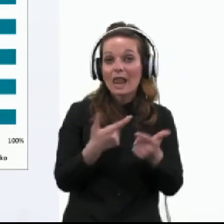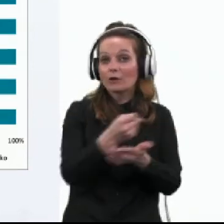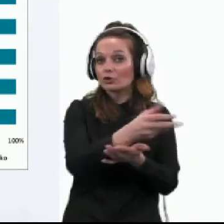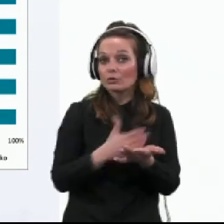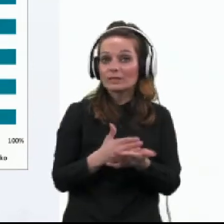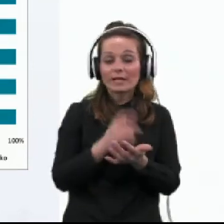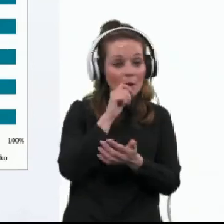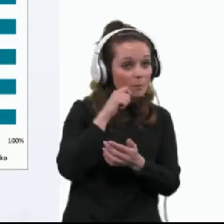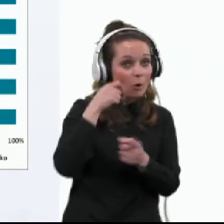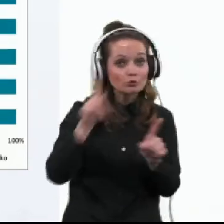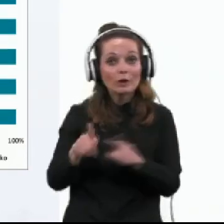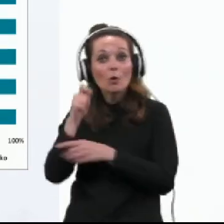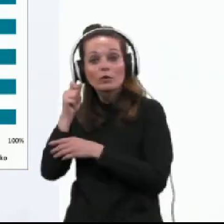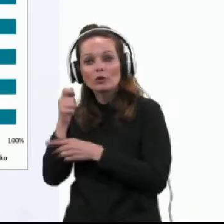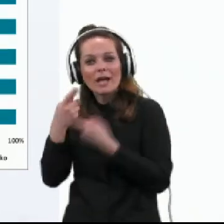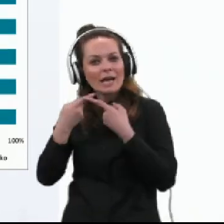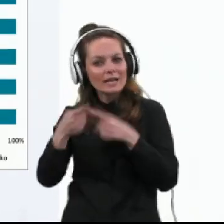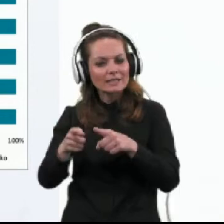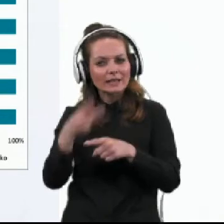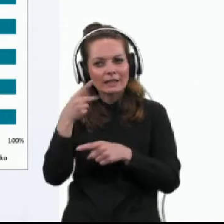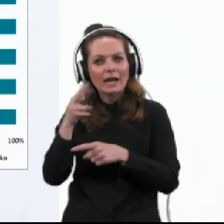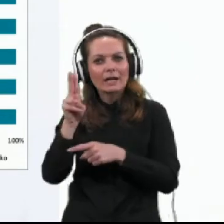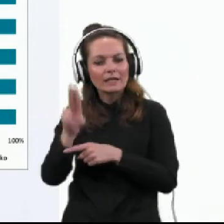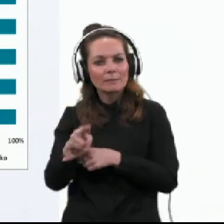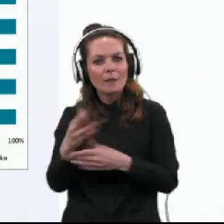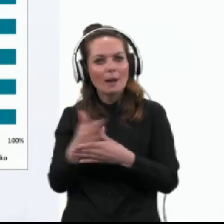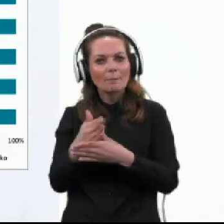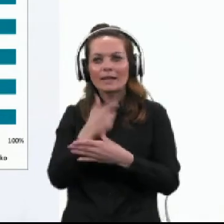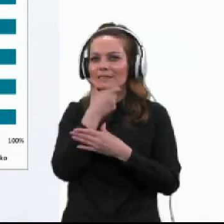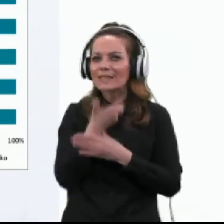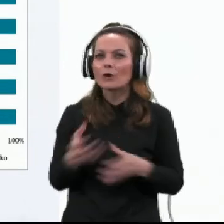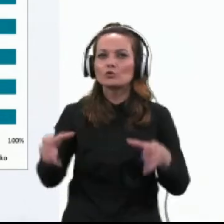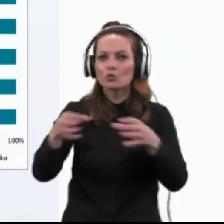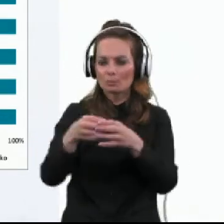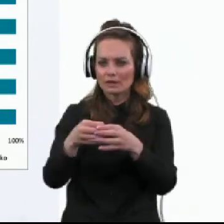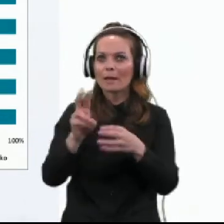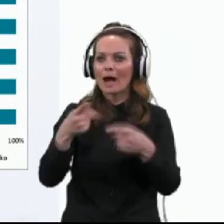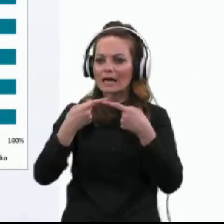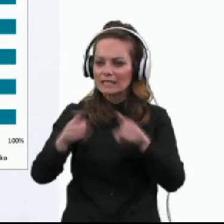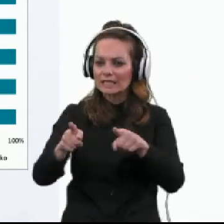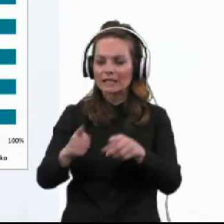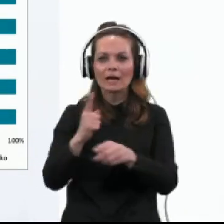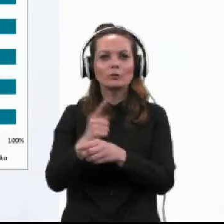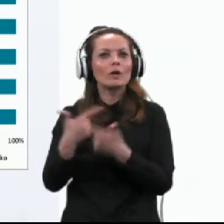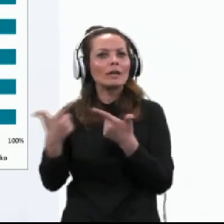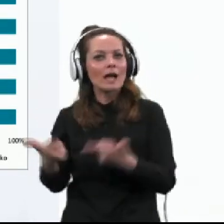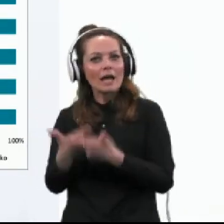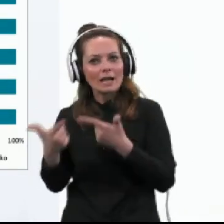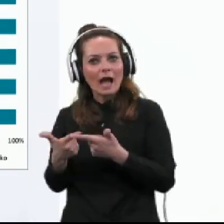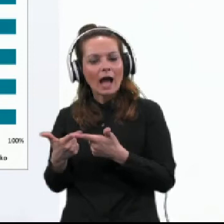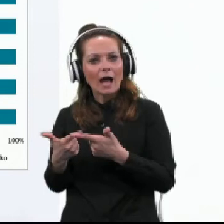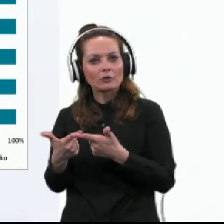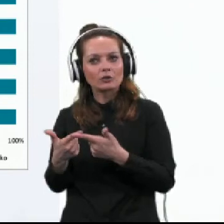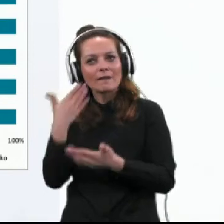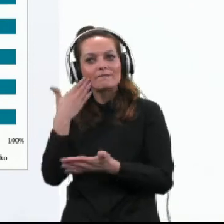moški kot ženske, razlike so opazne tudi med starostnimi skupinami. Najlažje zanesljivost informacij